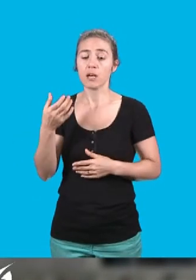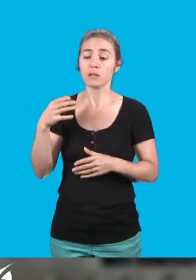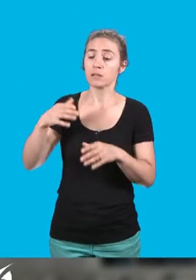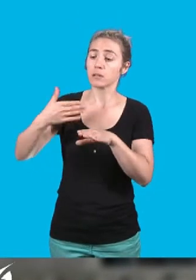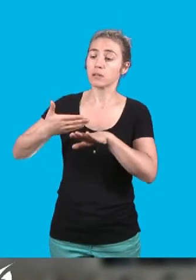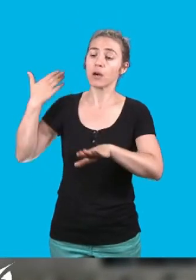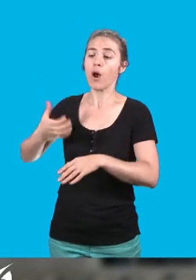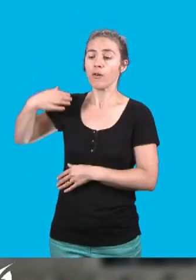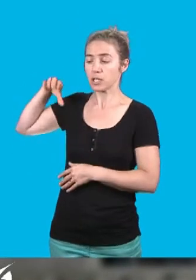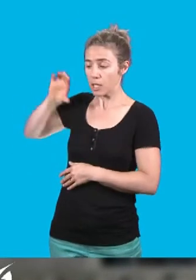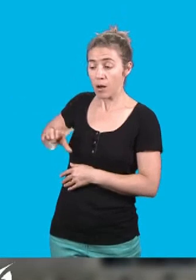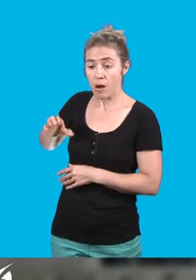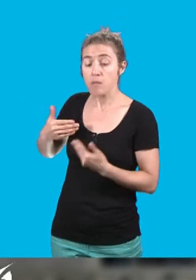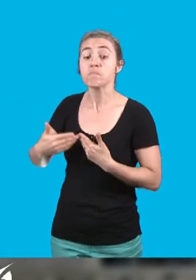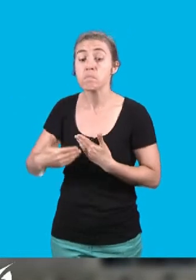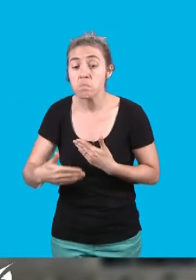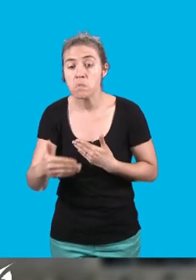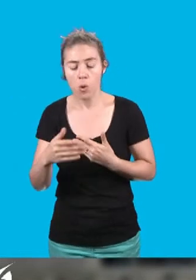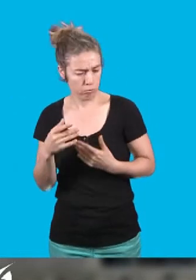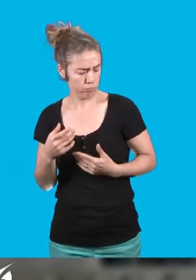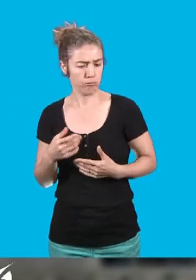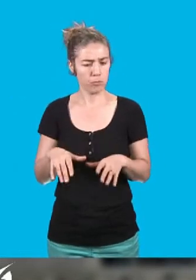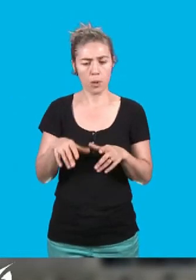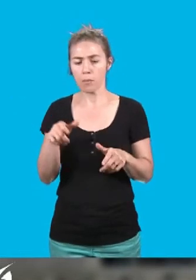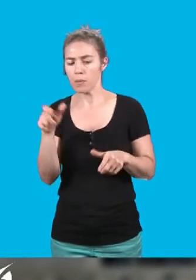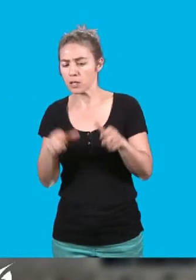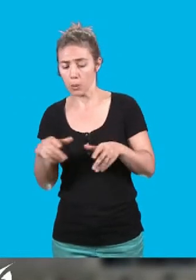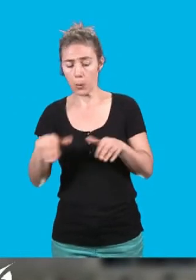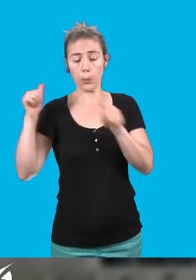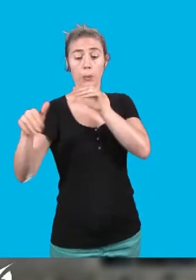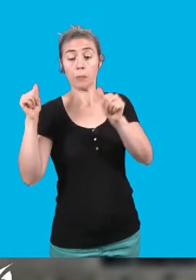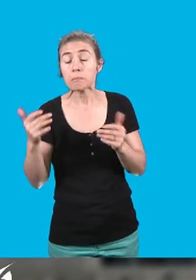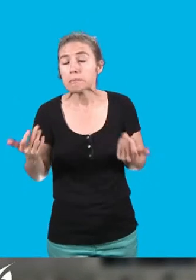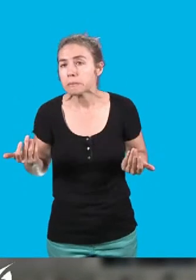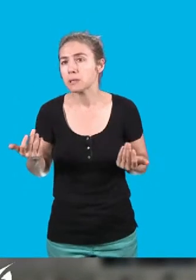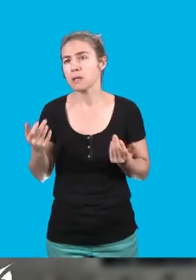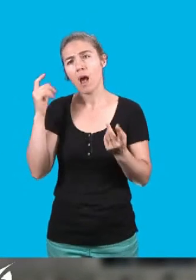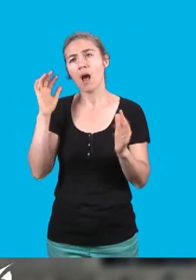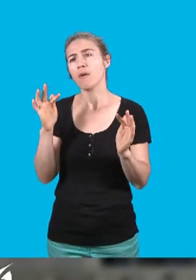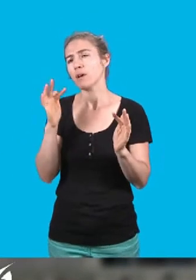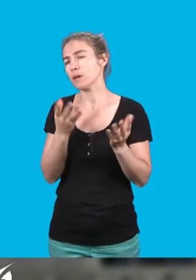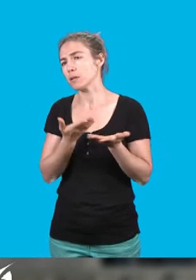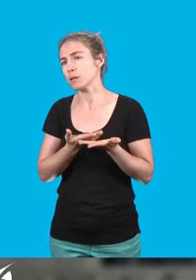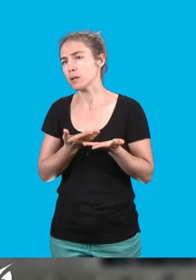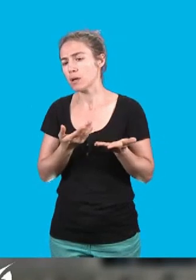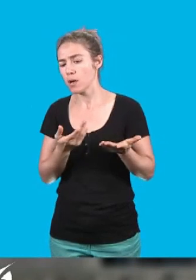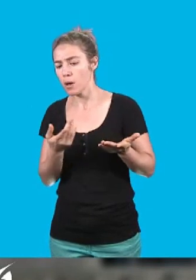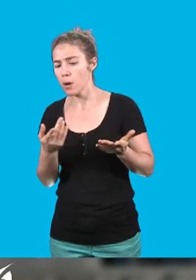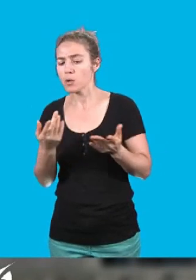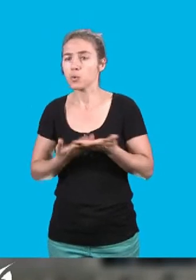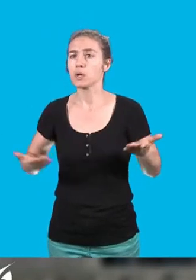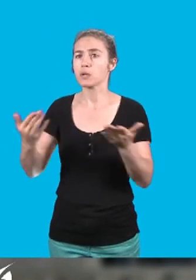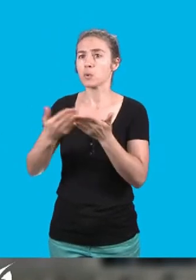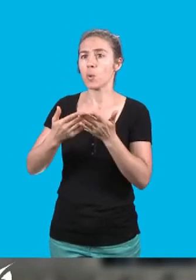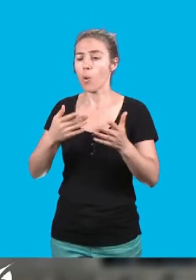et aujourd'hui de noter une abstention pour notamment la question de la justification du désaccord sur